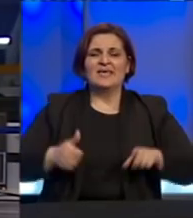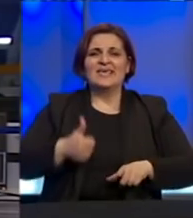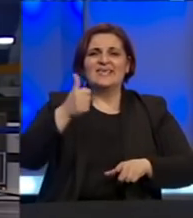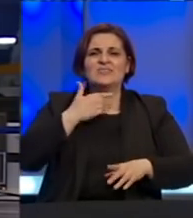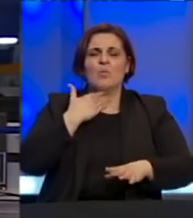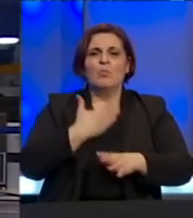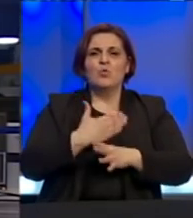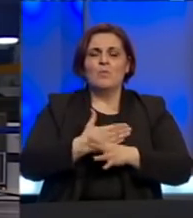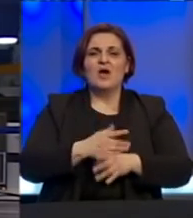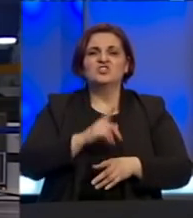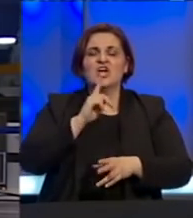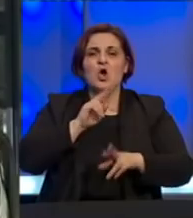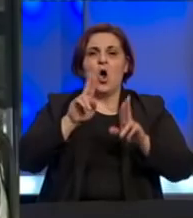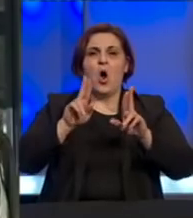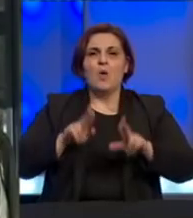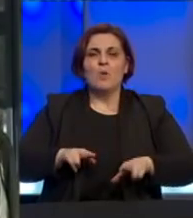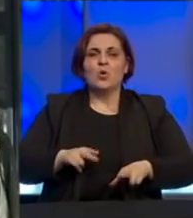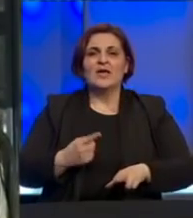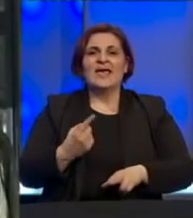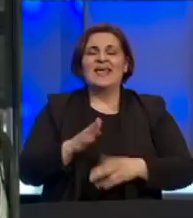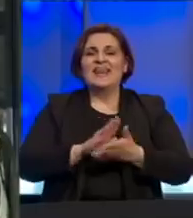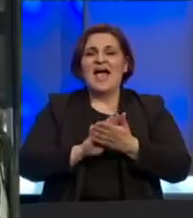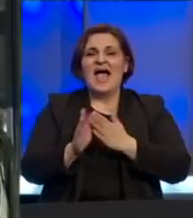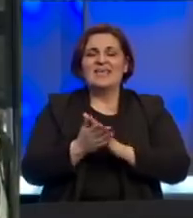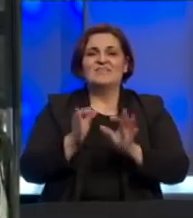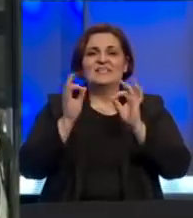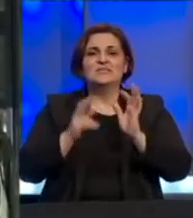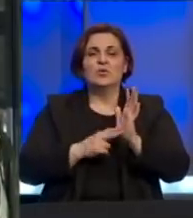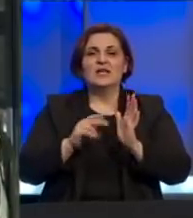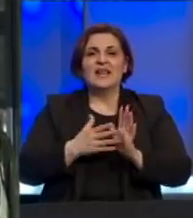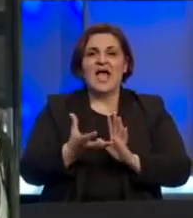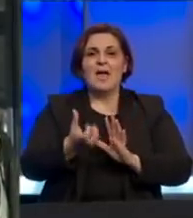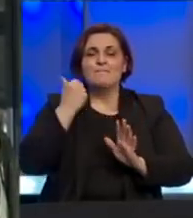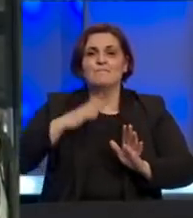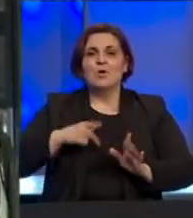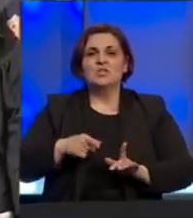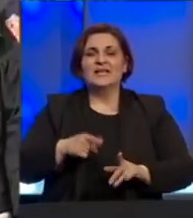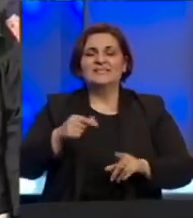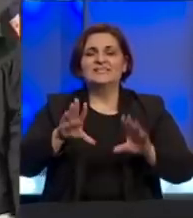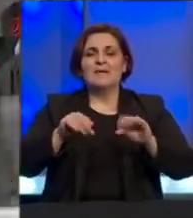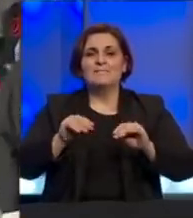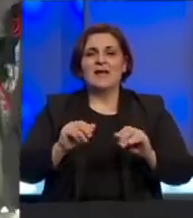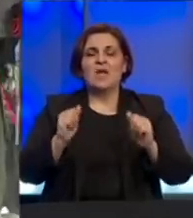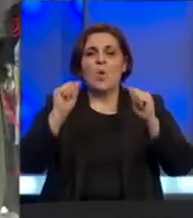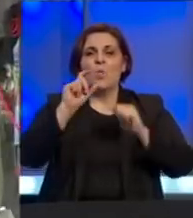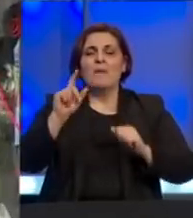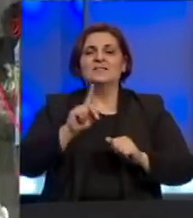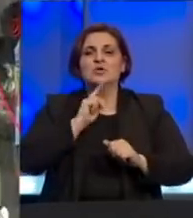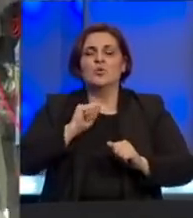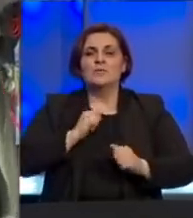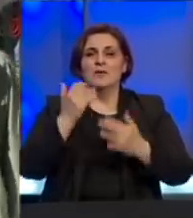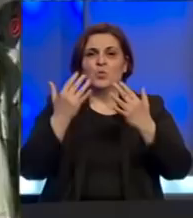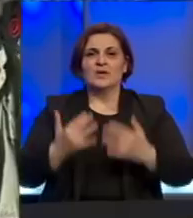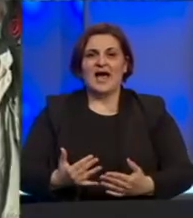punomoći koji im omogućava da na jednostavan i siguran način podignu mirovinu za ožujak u banci u kojoj imaju